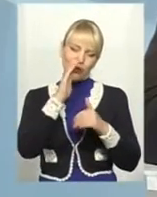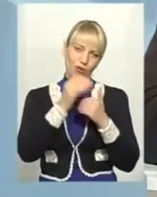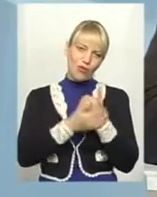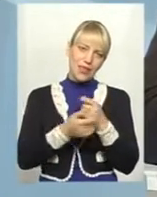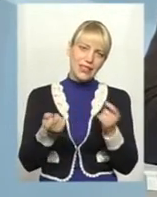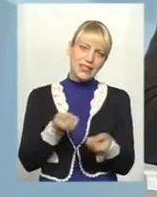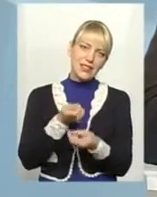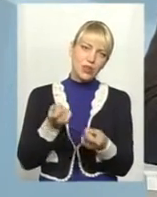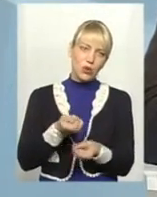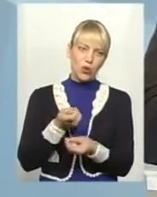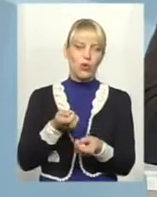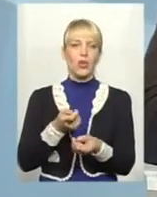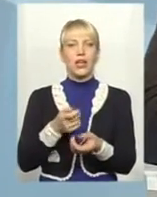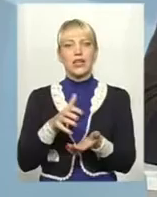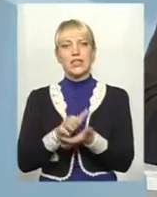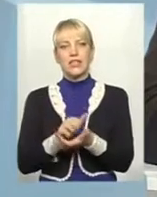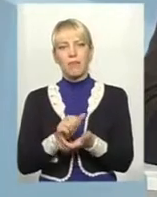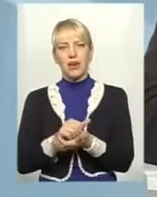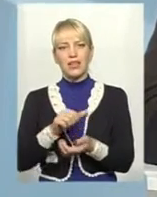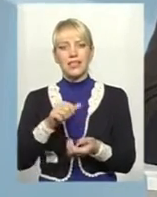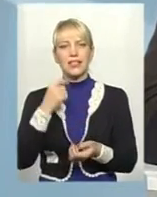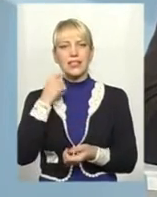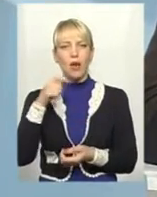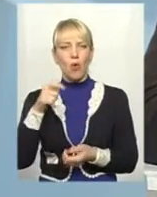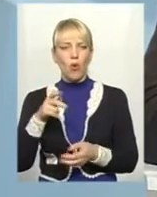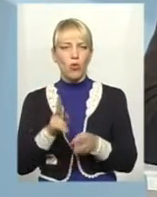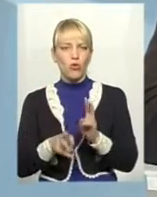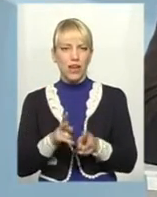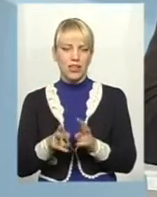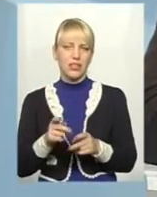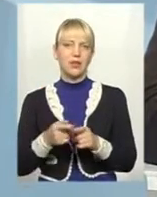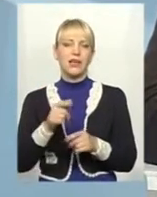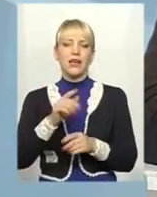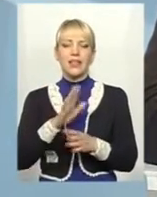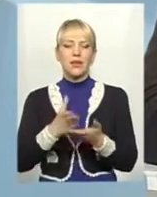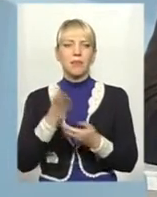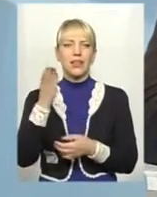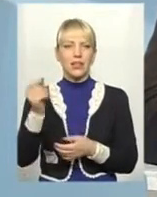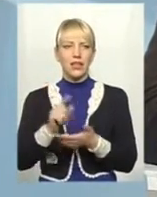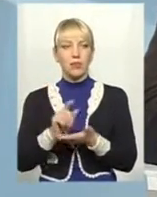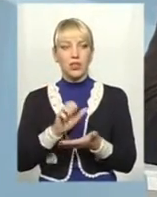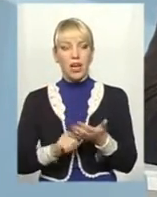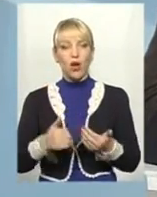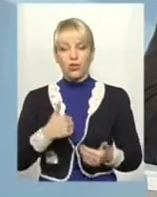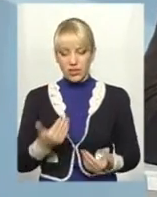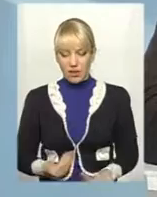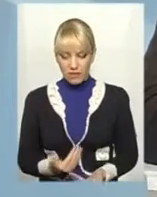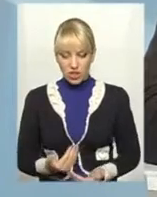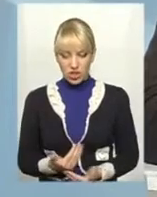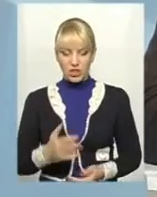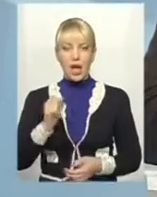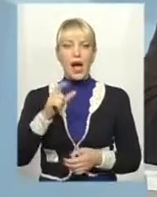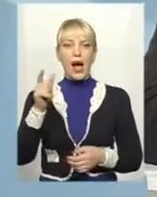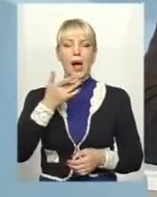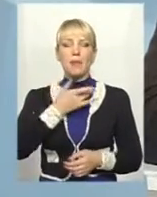займалися самоварінням, не сплачували податки, хотіли вижити, а більшовки забирали реманент,